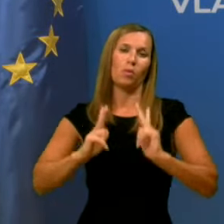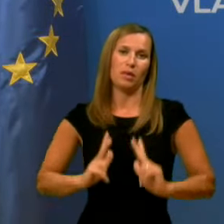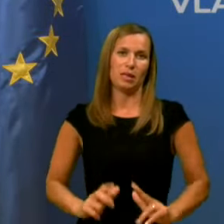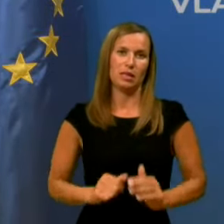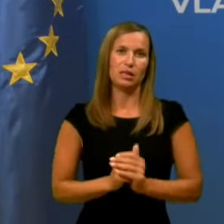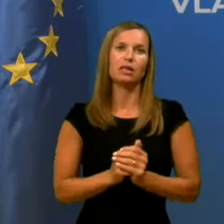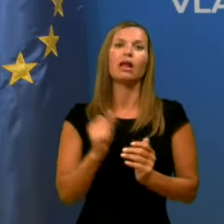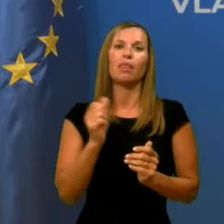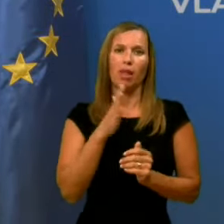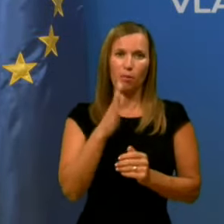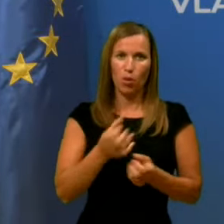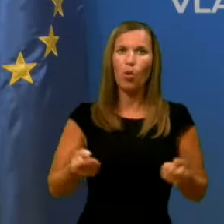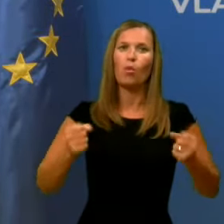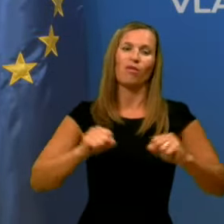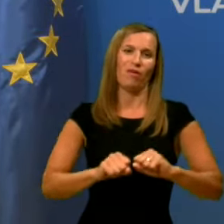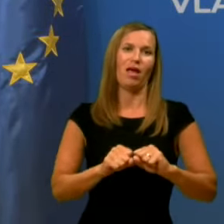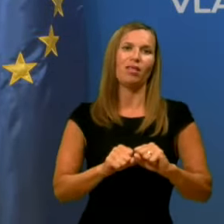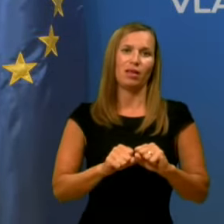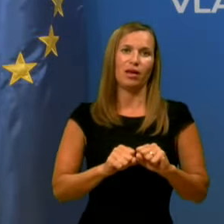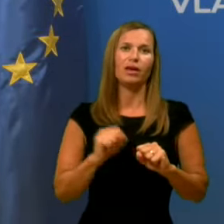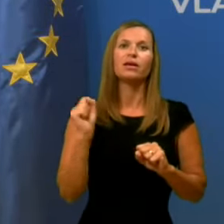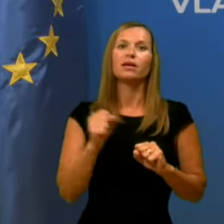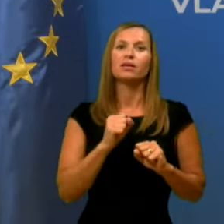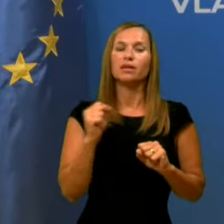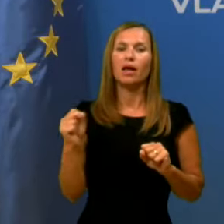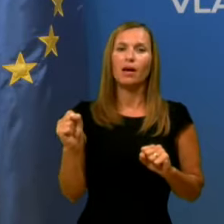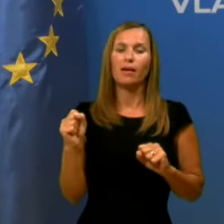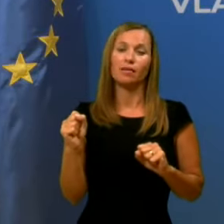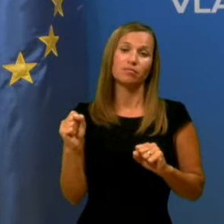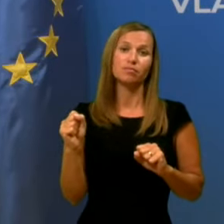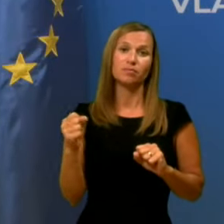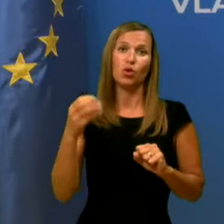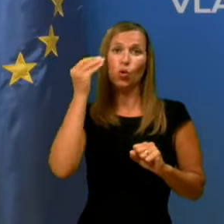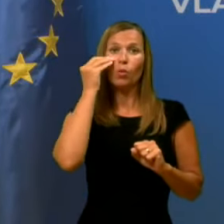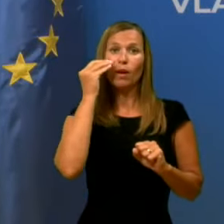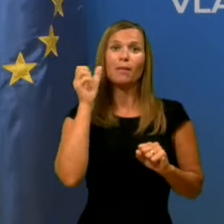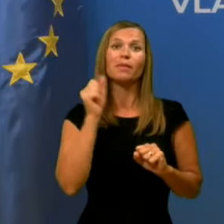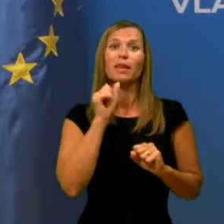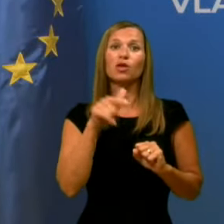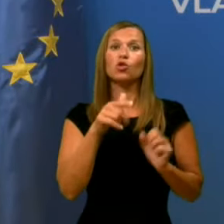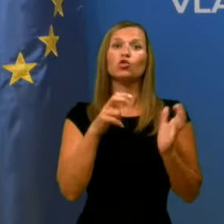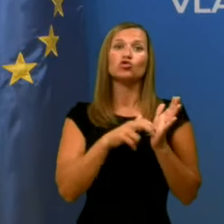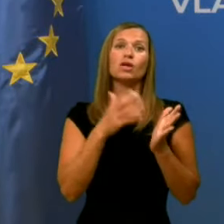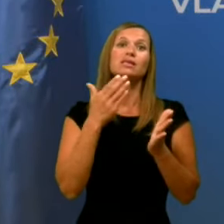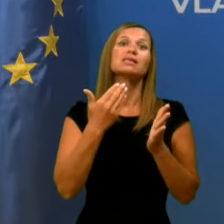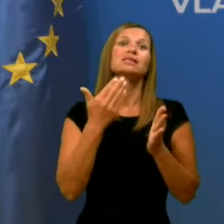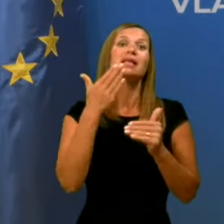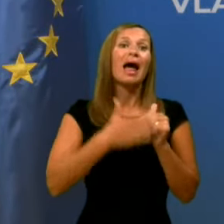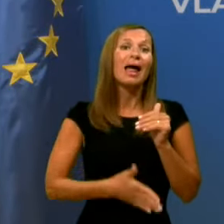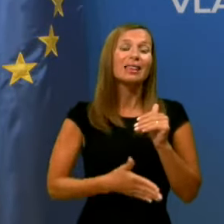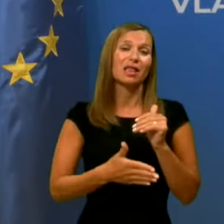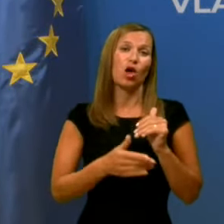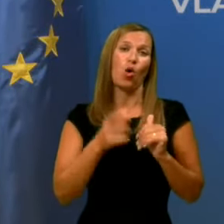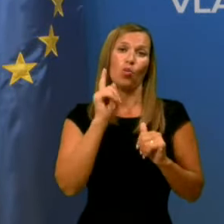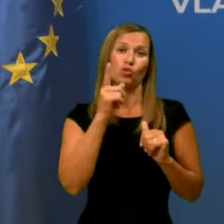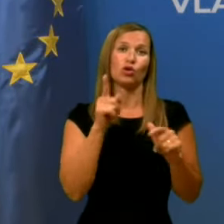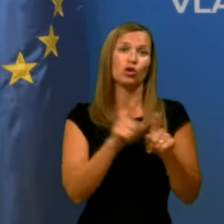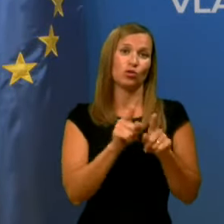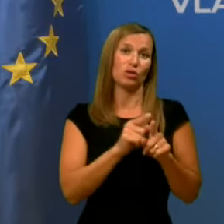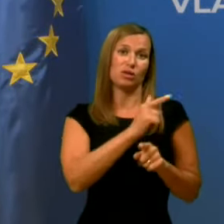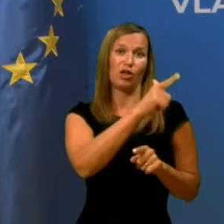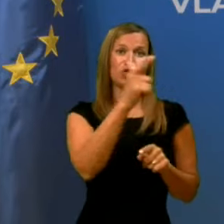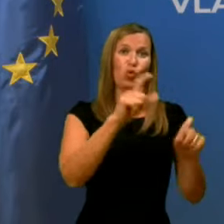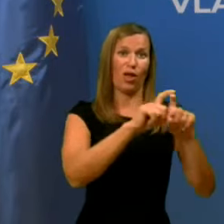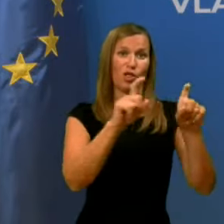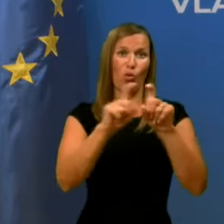da jih bomo obladali, da pa upam, da je to še zadnje opozorilo tudi za vse ostale domove,